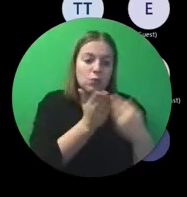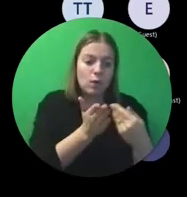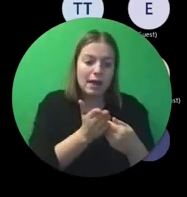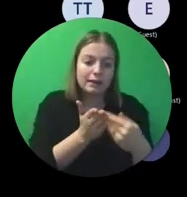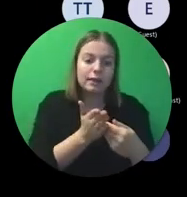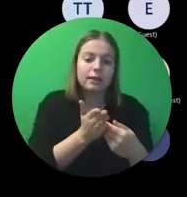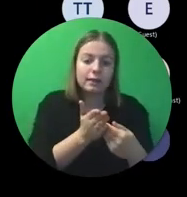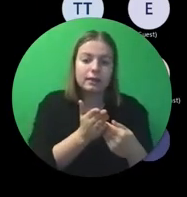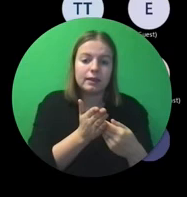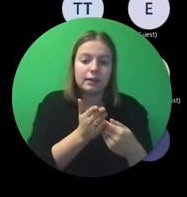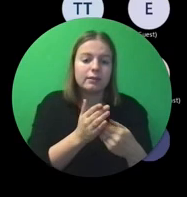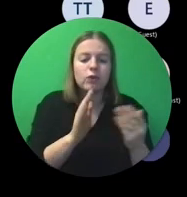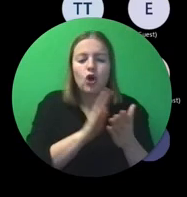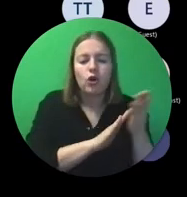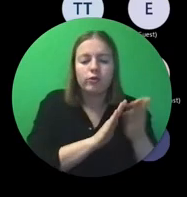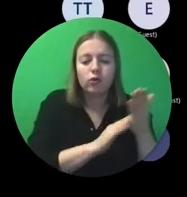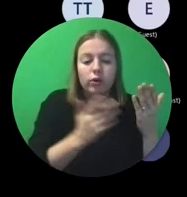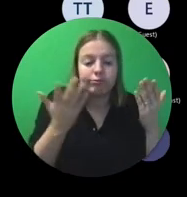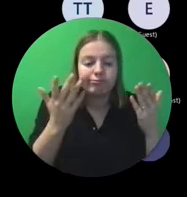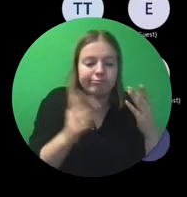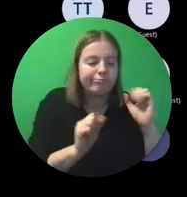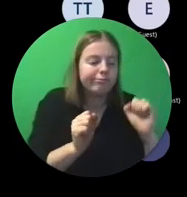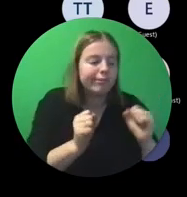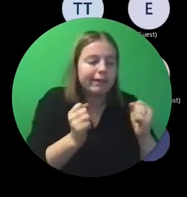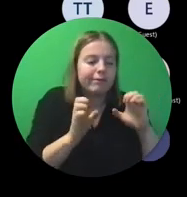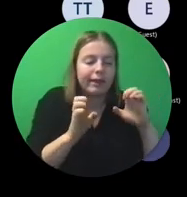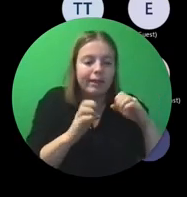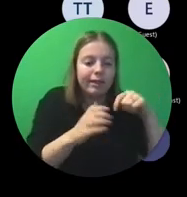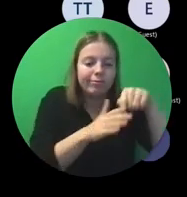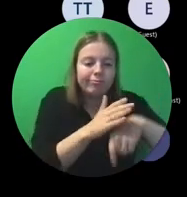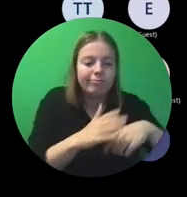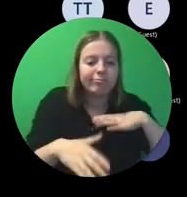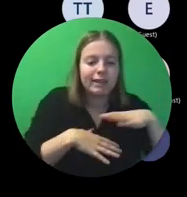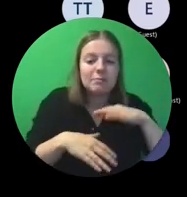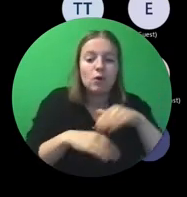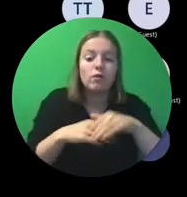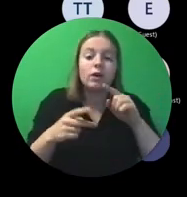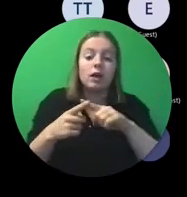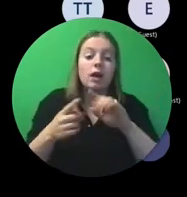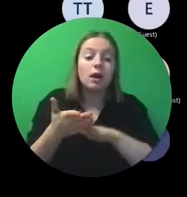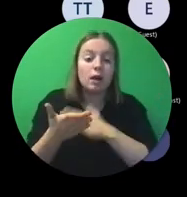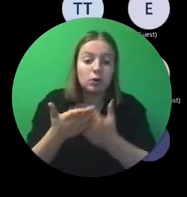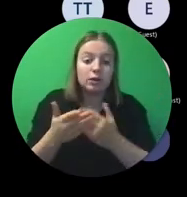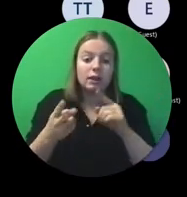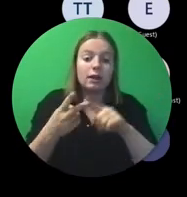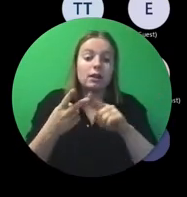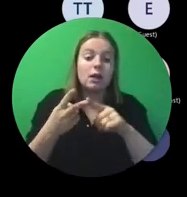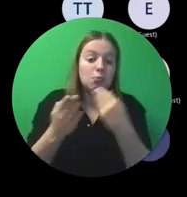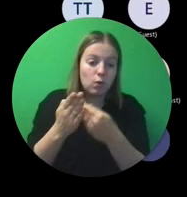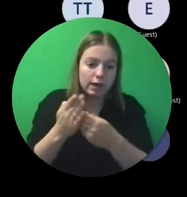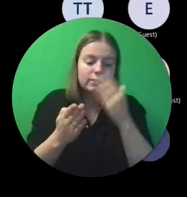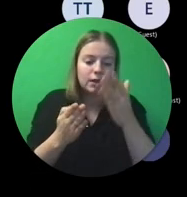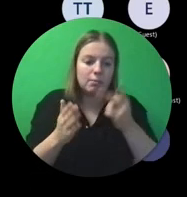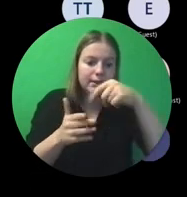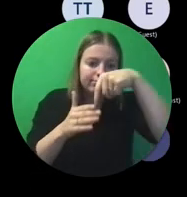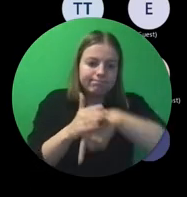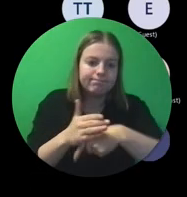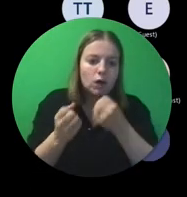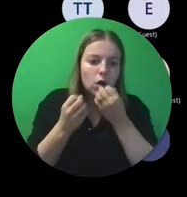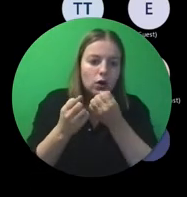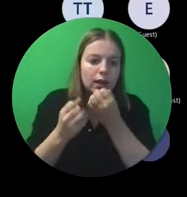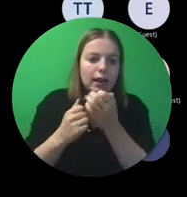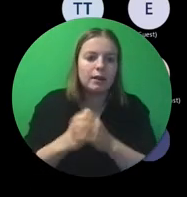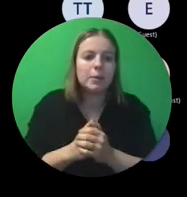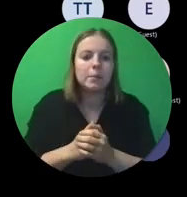aanvraag, daar valt voor de rest niet veel over te zeggen. Maar over het rapporteren en het bewijzen, daar ga ik wat dieper op in. Want ook al